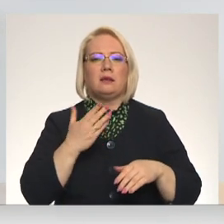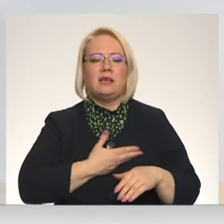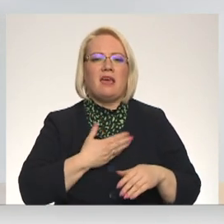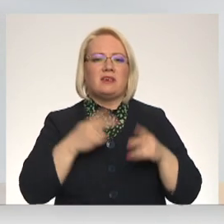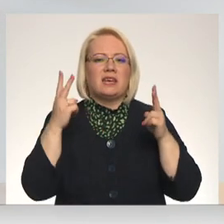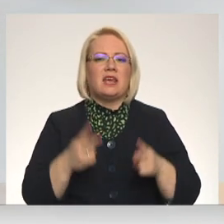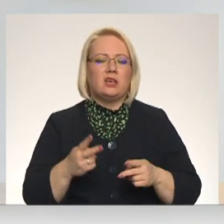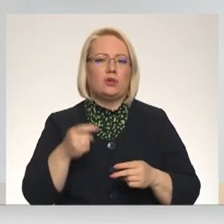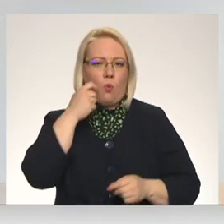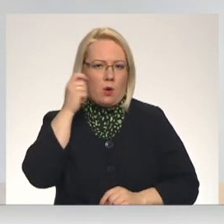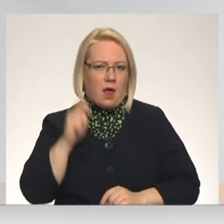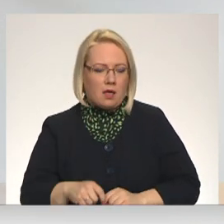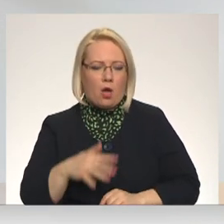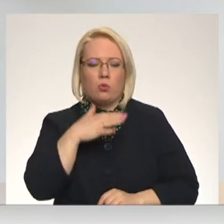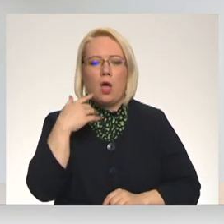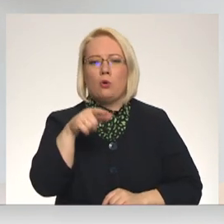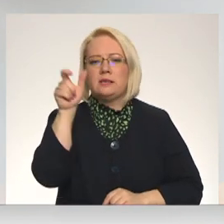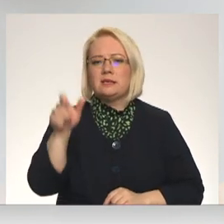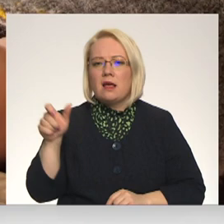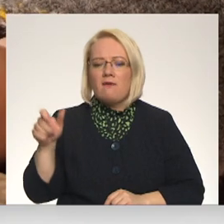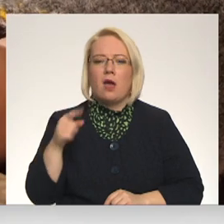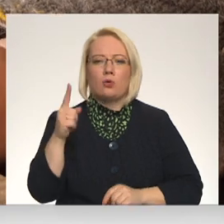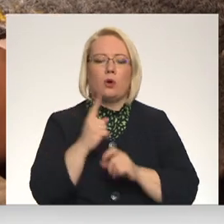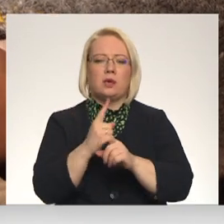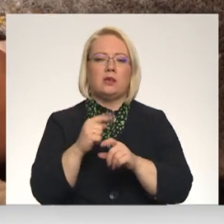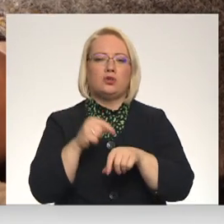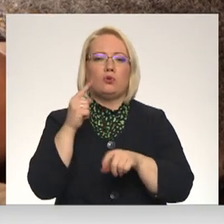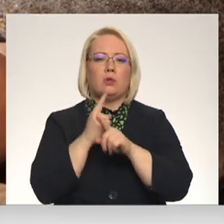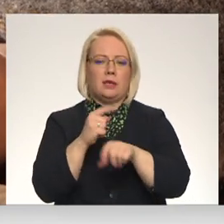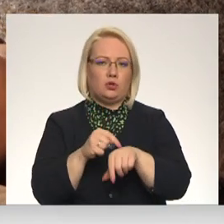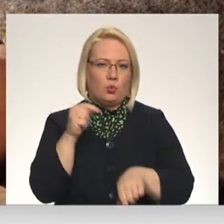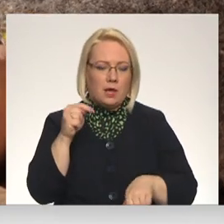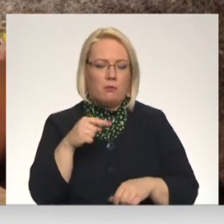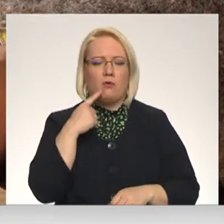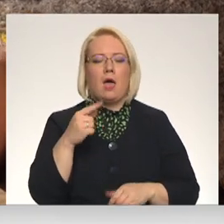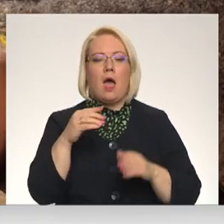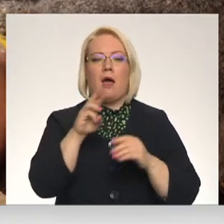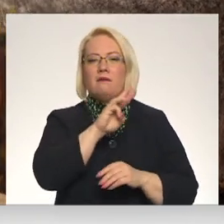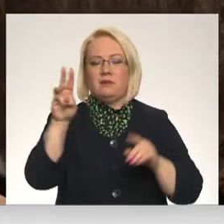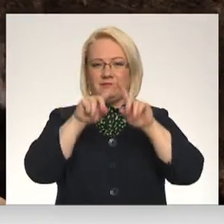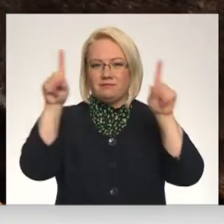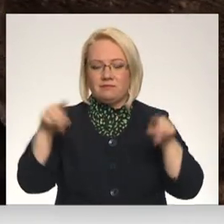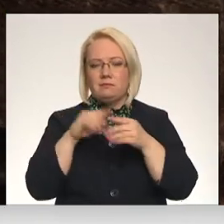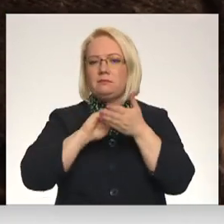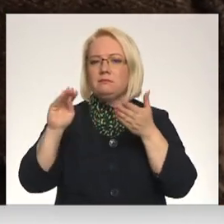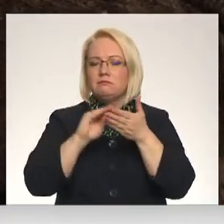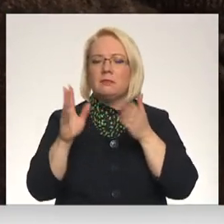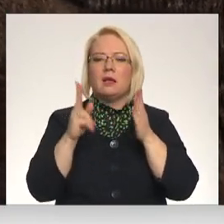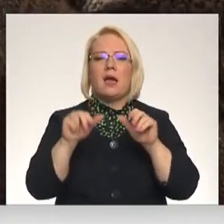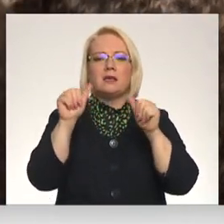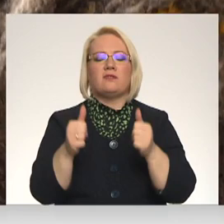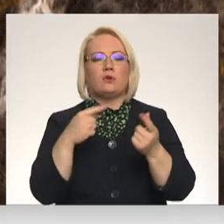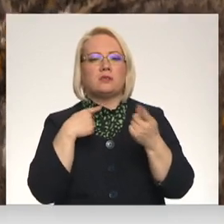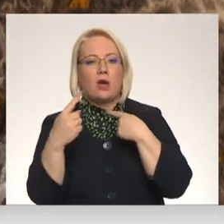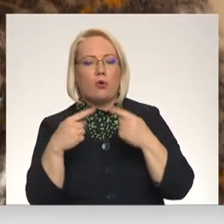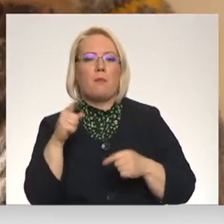domājam, ka vairums cilvēki pret to izjūt līdzjūtību. Mājas lapā soli pa solim ir aprakstīts, kā veidot saruna ar svešinieku, kurš varbūt arī